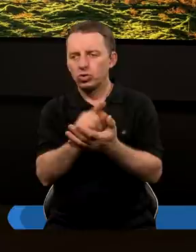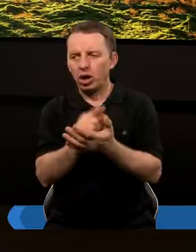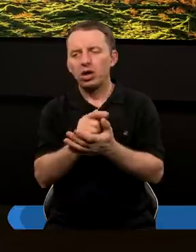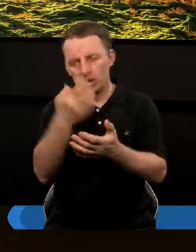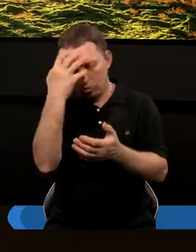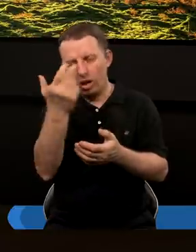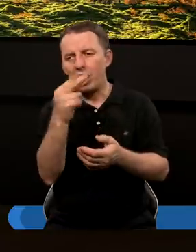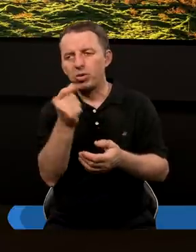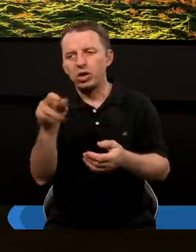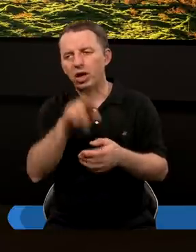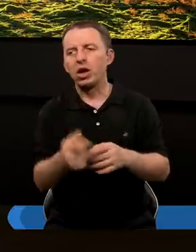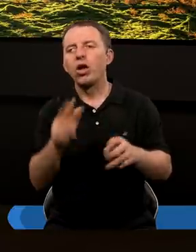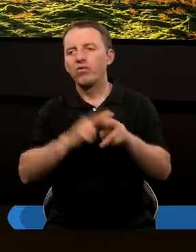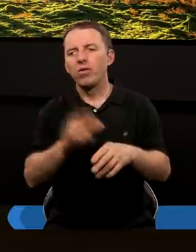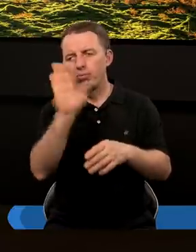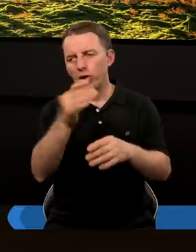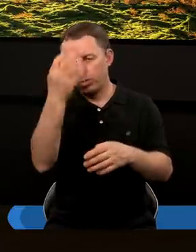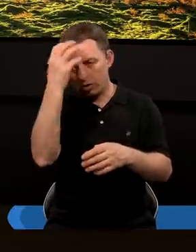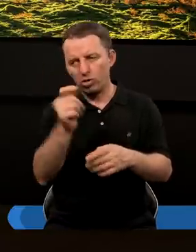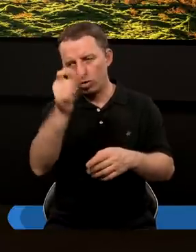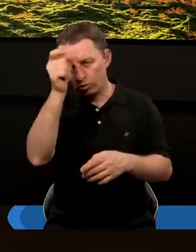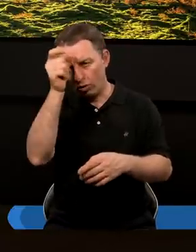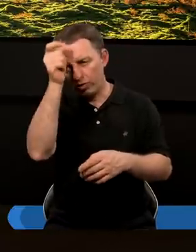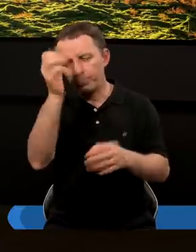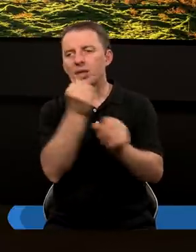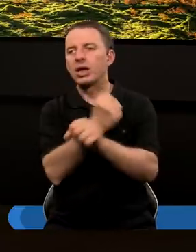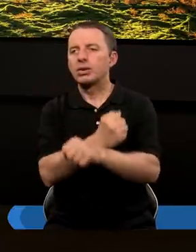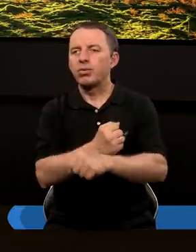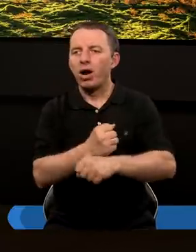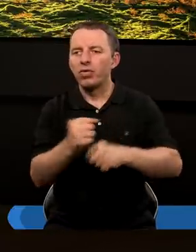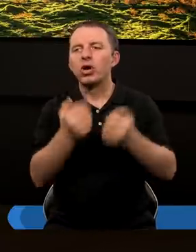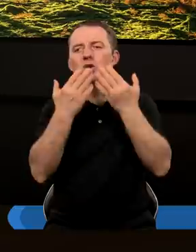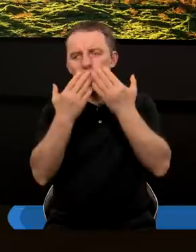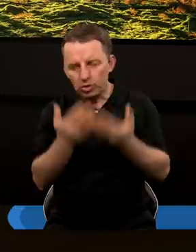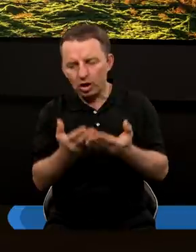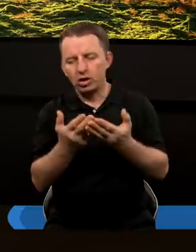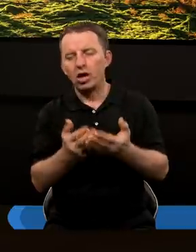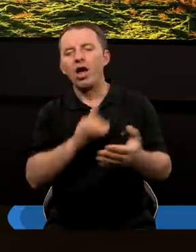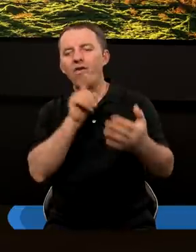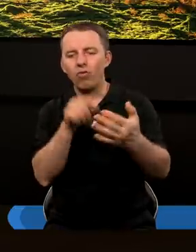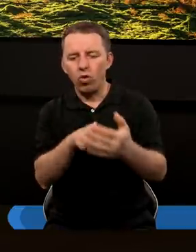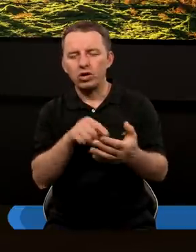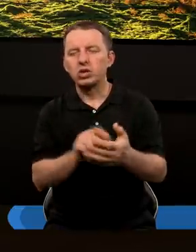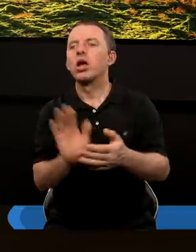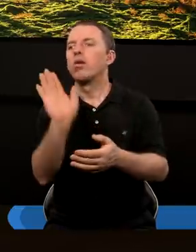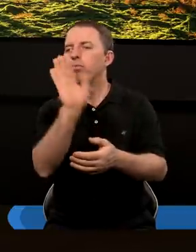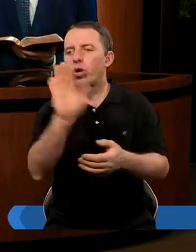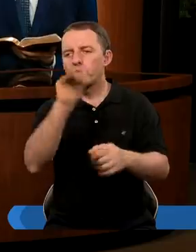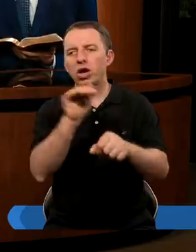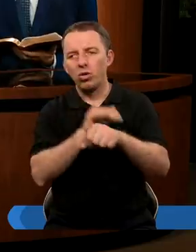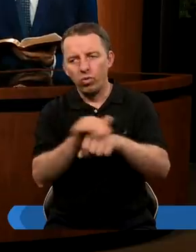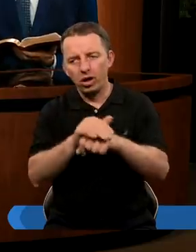spotkać Nebukatnesara kiedyś w Bożym Królestwie jako człowieka zbawionego dzięki właśnie Bożej łasce.